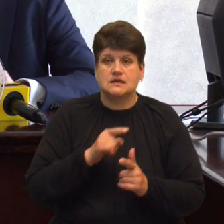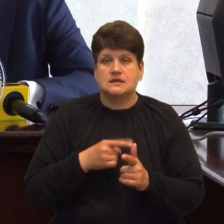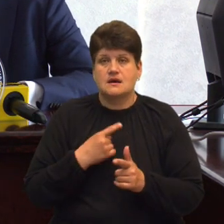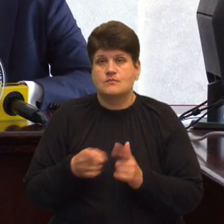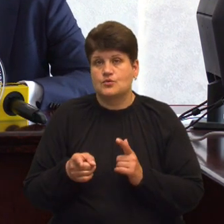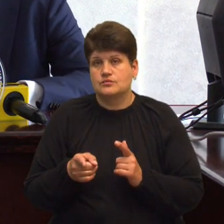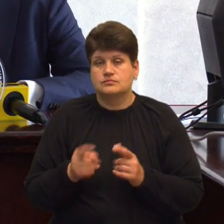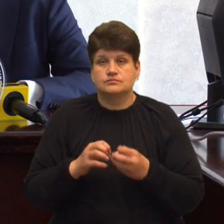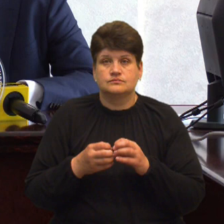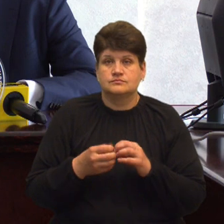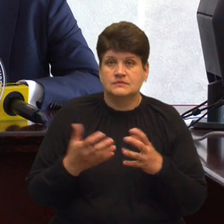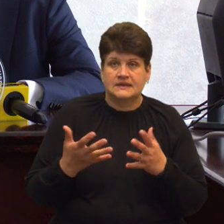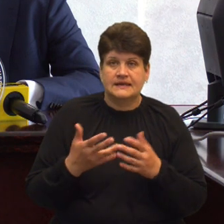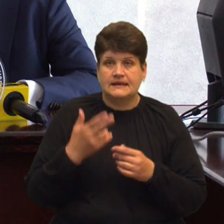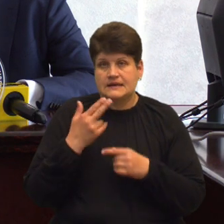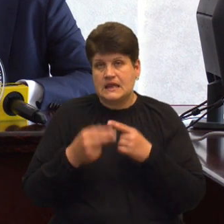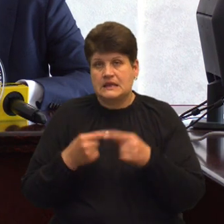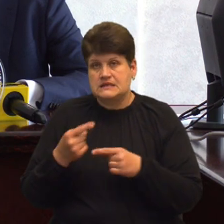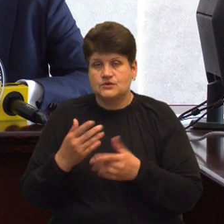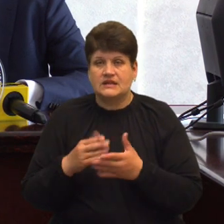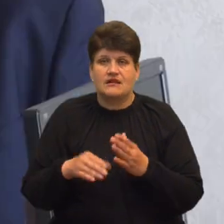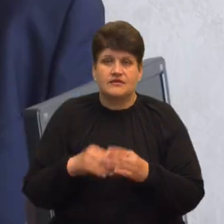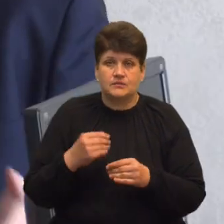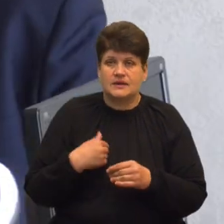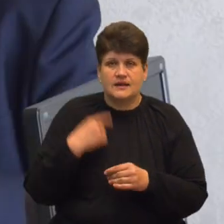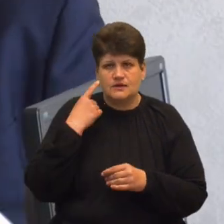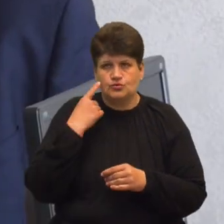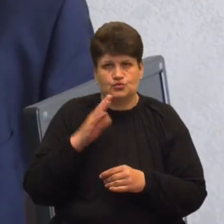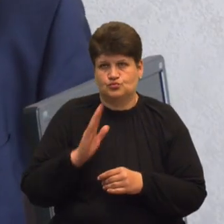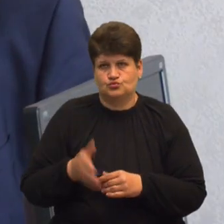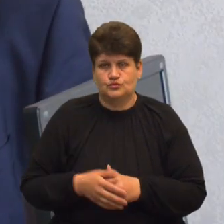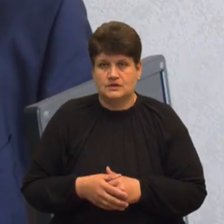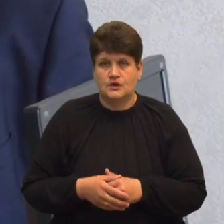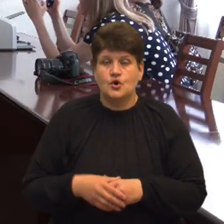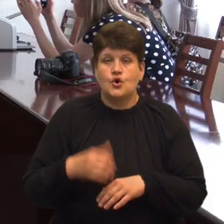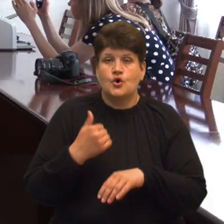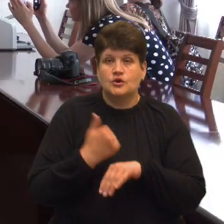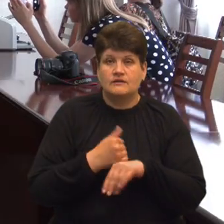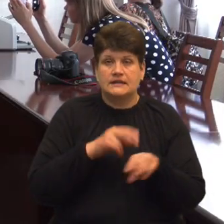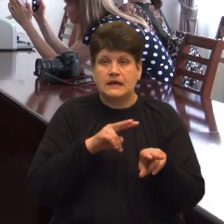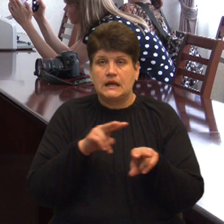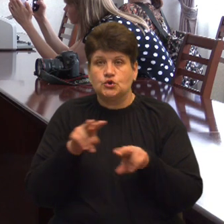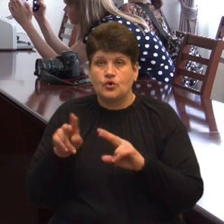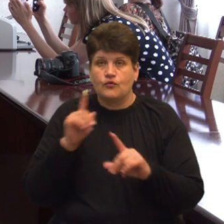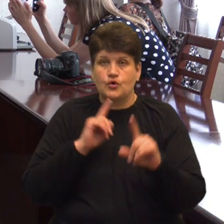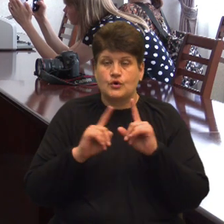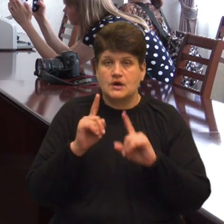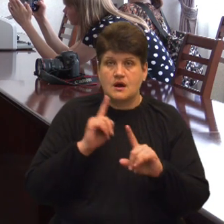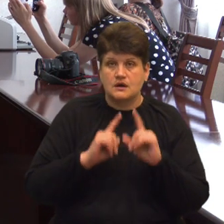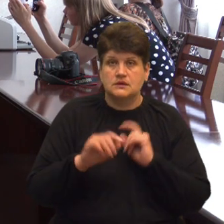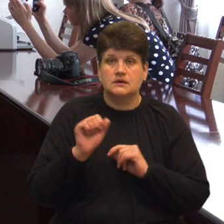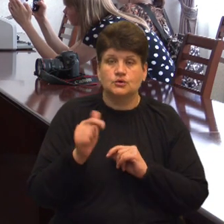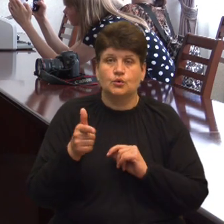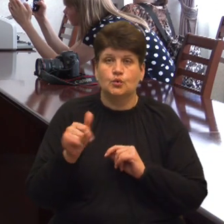які відбуваються традиційно на якихось виборах, я не думаю, що вони будуть. За словами голови наглядової ради Західноукраїнського університету, Анатолія